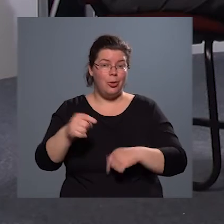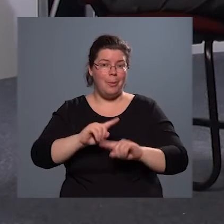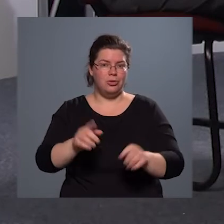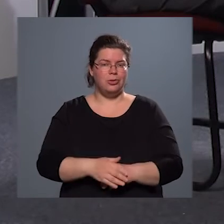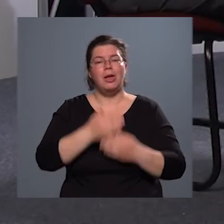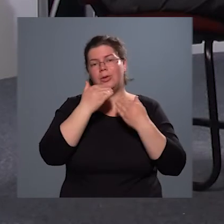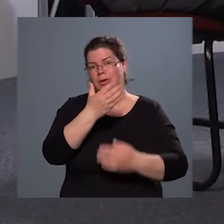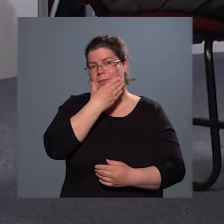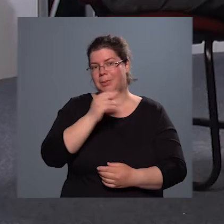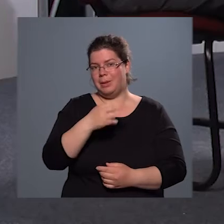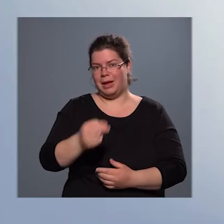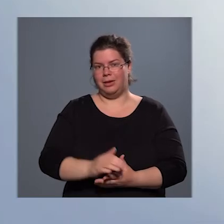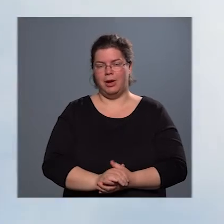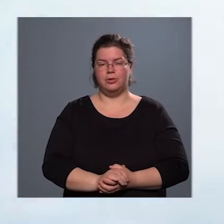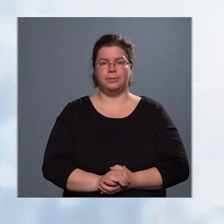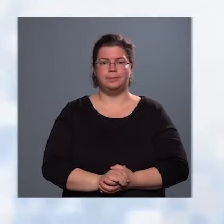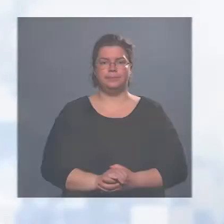is. Köszönöm szépen a meghívást!